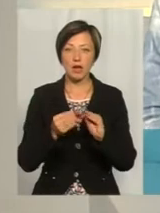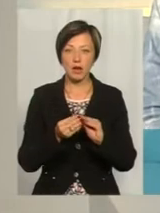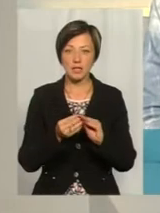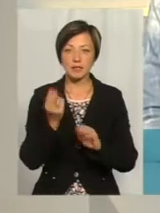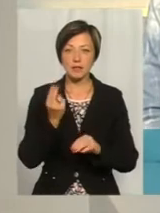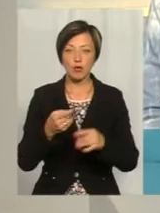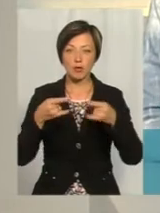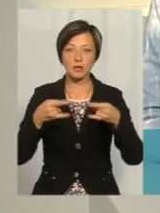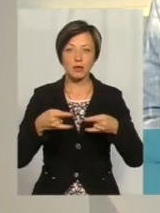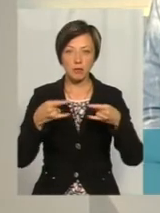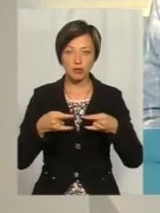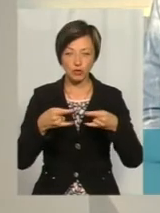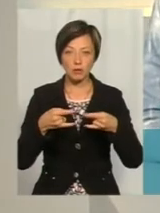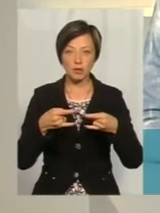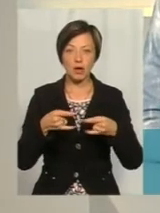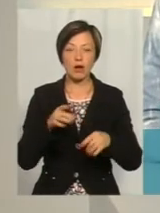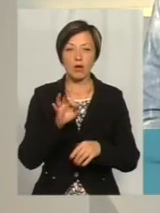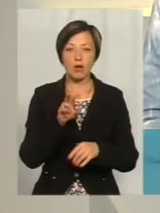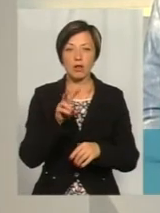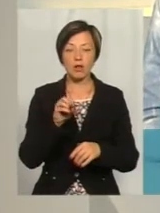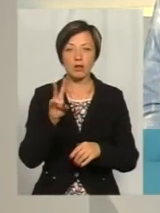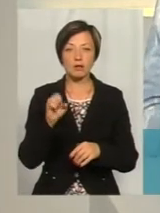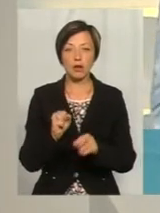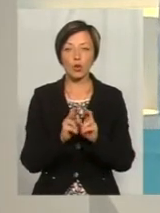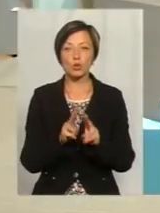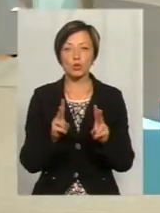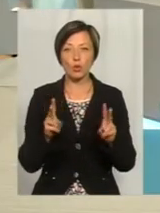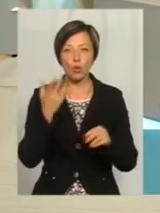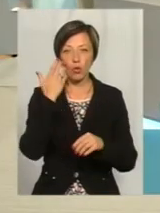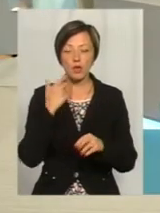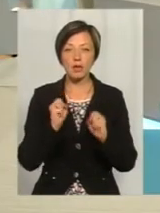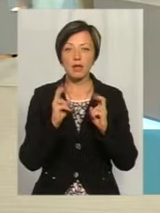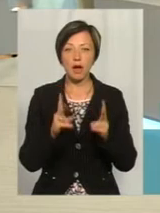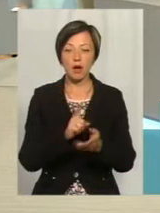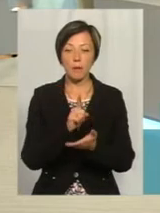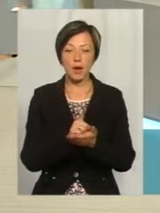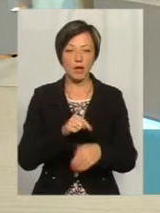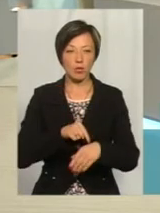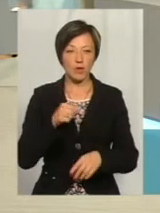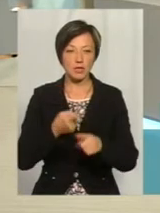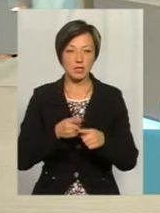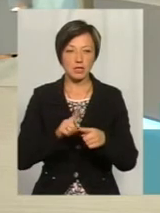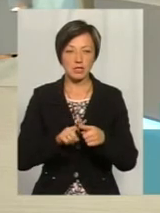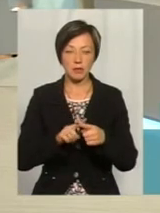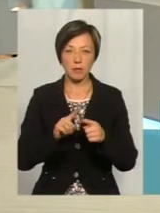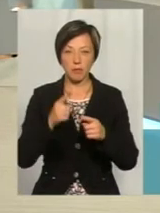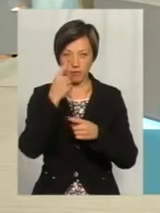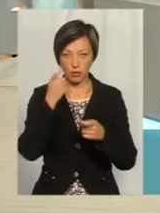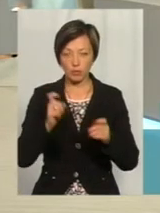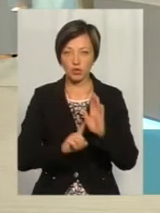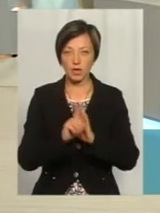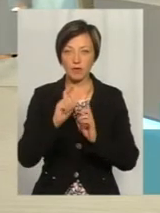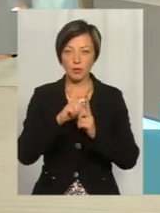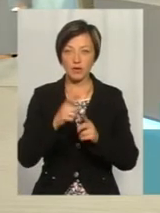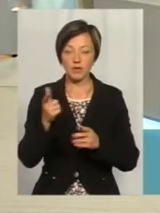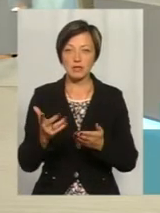цифровим телебаченням. Пані Олено, а хто, коли і як має реагувати на ці повідомлення? Ви вже почали відповідати,